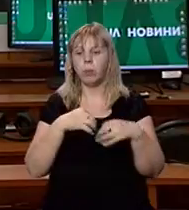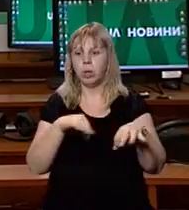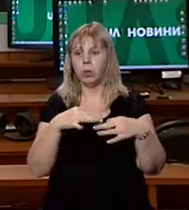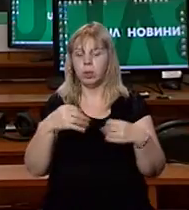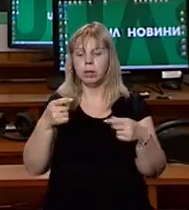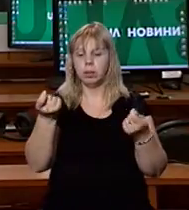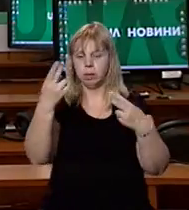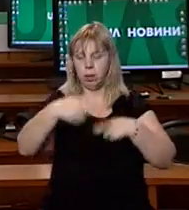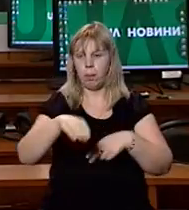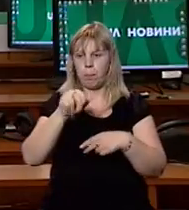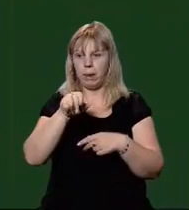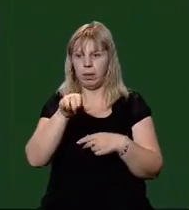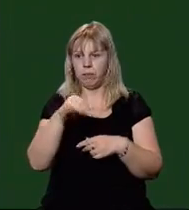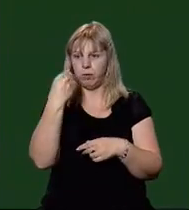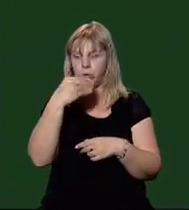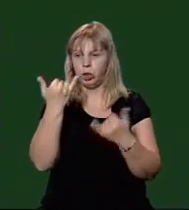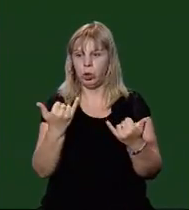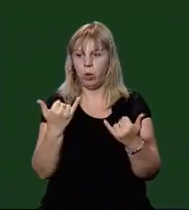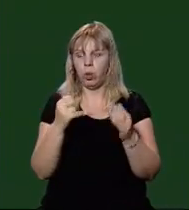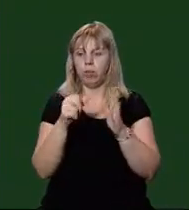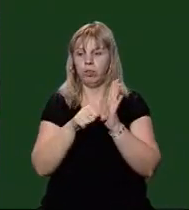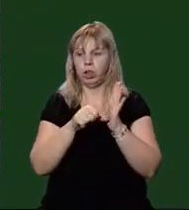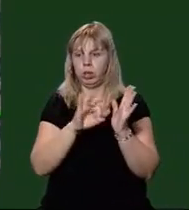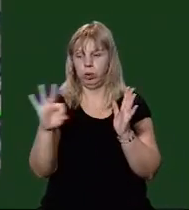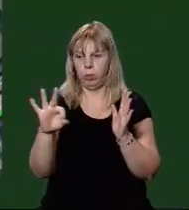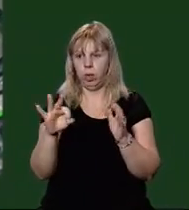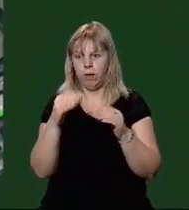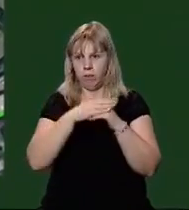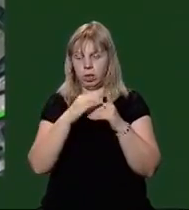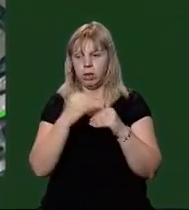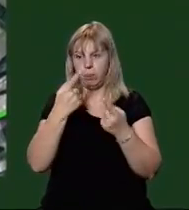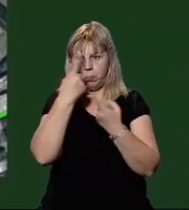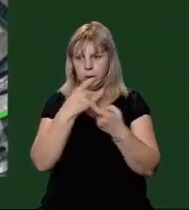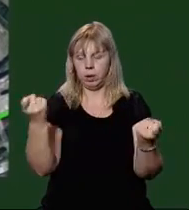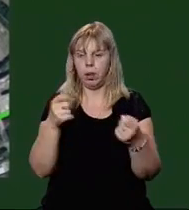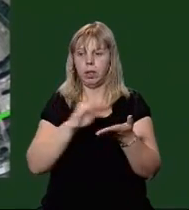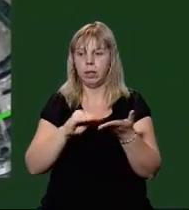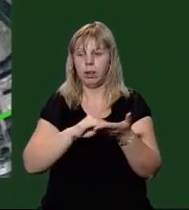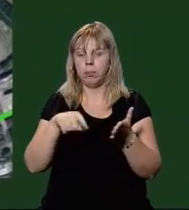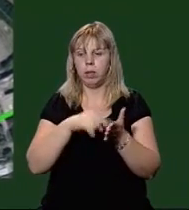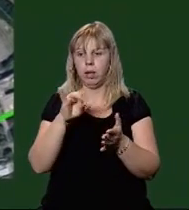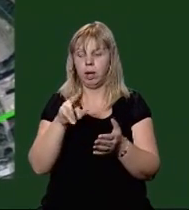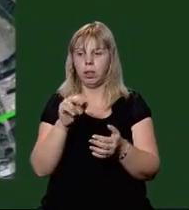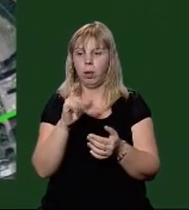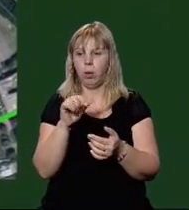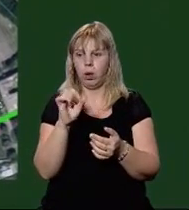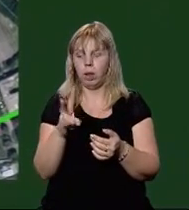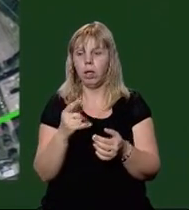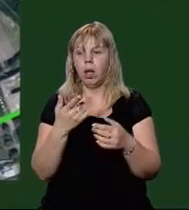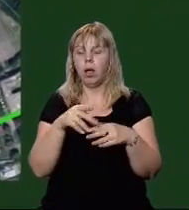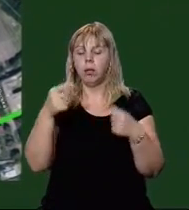рух перекриють на площі Шандарапатифі. І в Ужгороді сьогодні о 18-й годині. Про це повідомила прес-секретарка міської ради Алла Кохан.